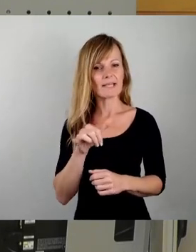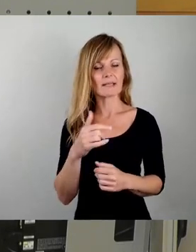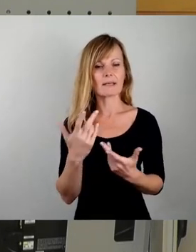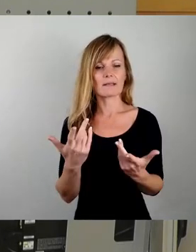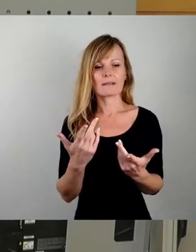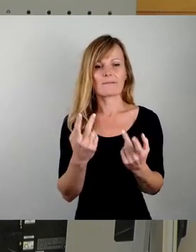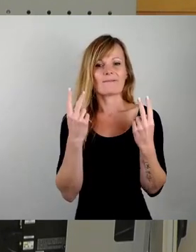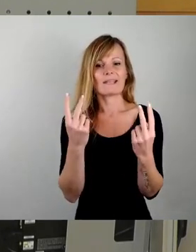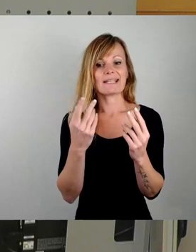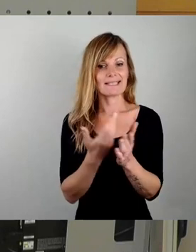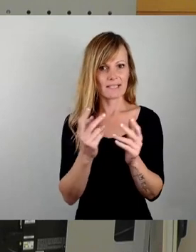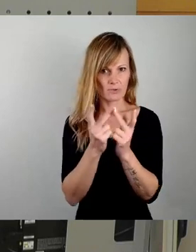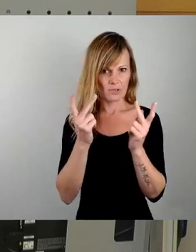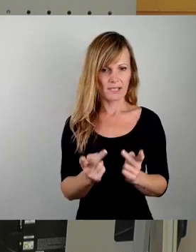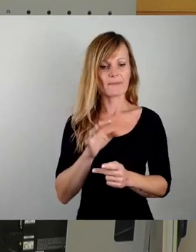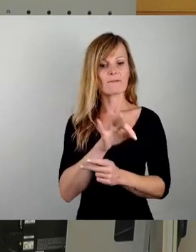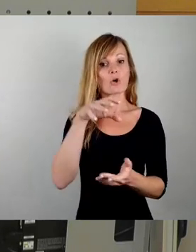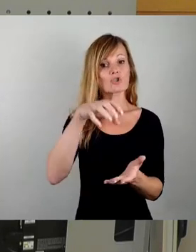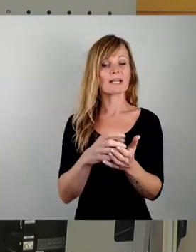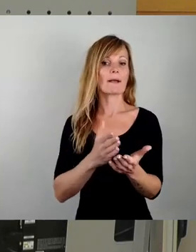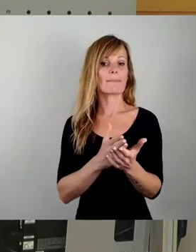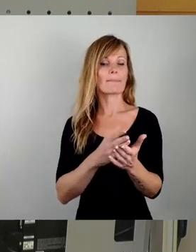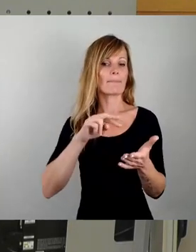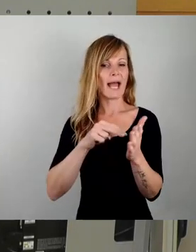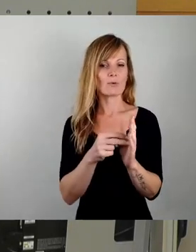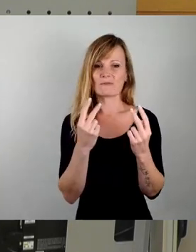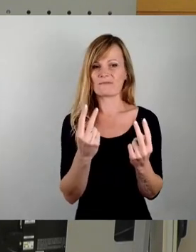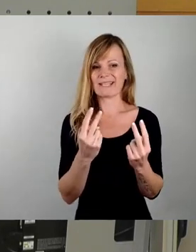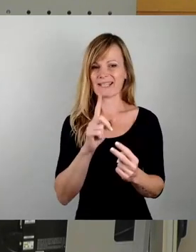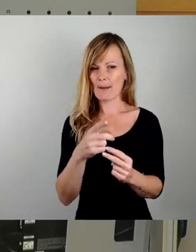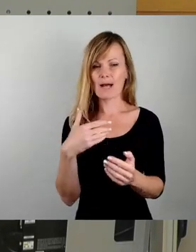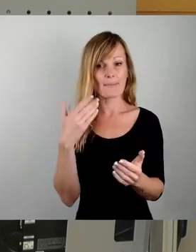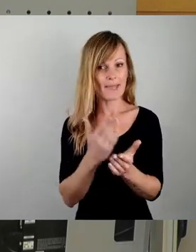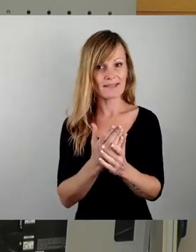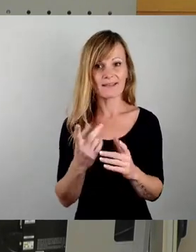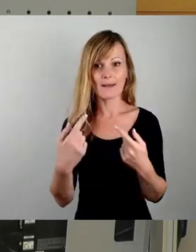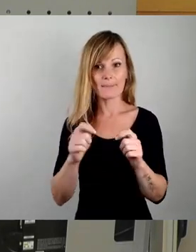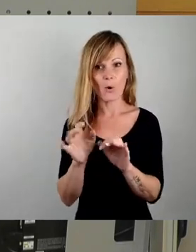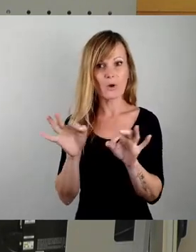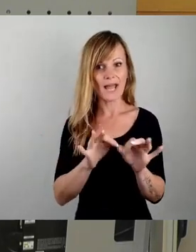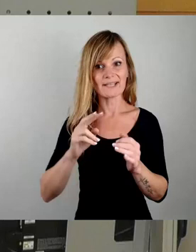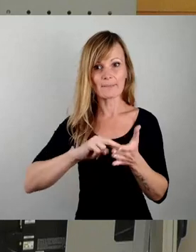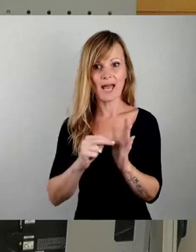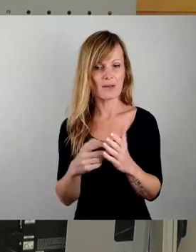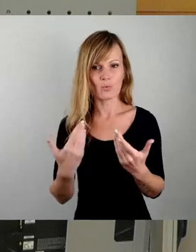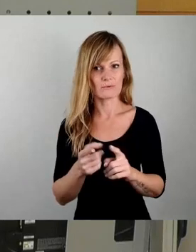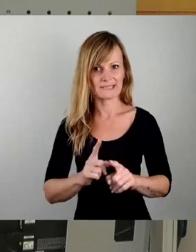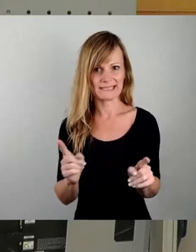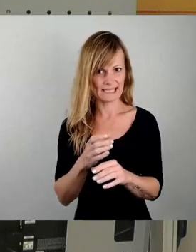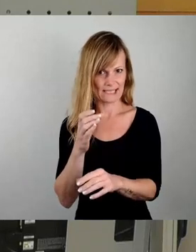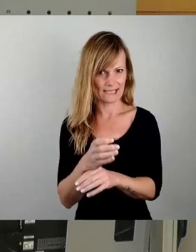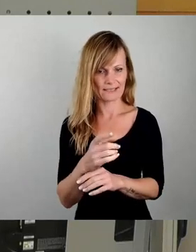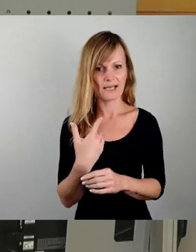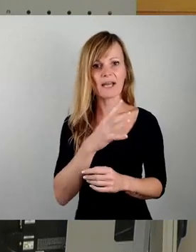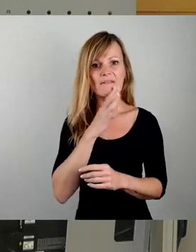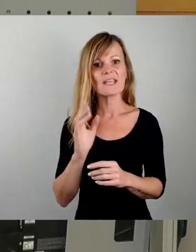hat. Es ist wichtig, glaube ich, für die Stadtplanung, aber es ersetzt am Ende keine Bauleitplanung. Also bei sehr, sehr vielen Projekten werden wir am